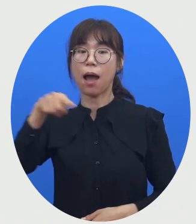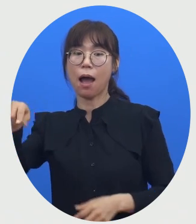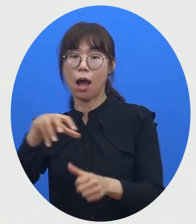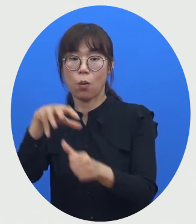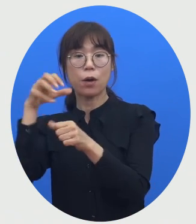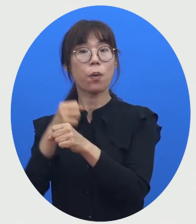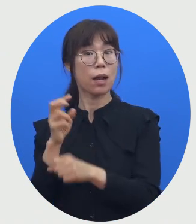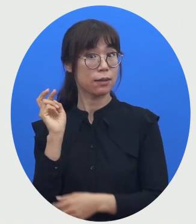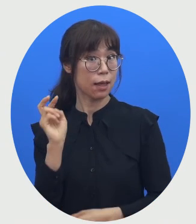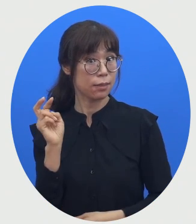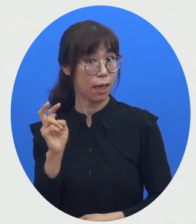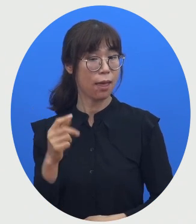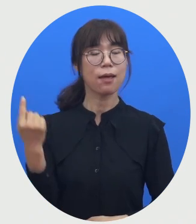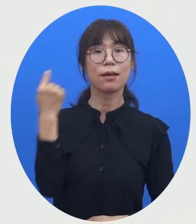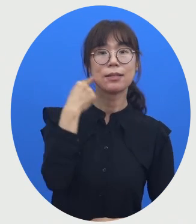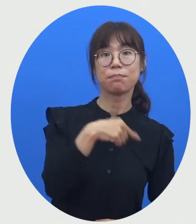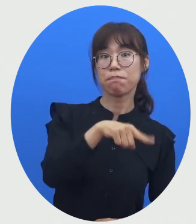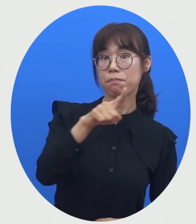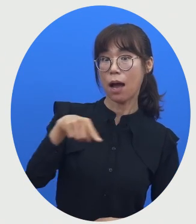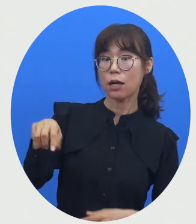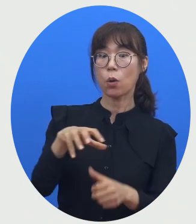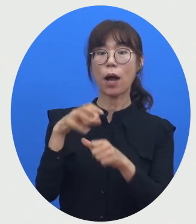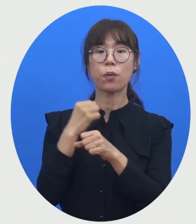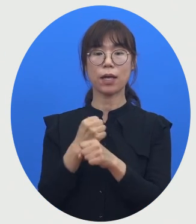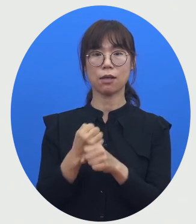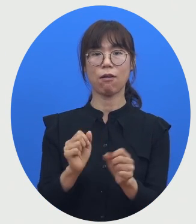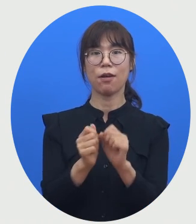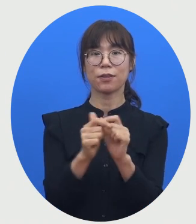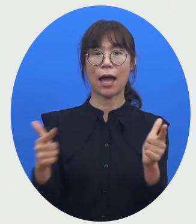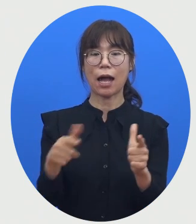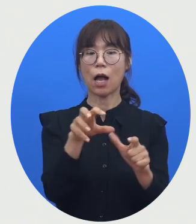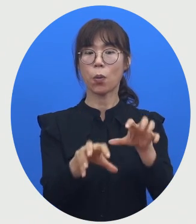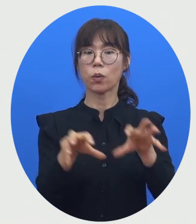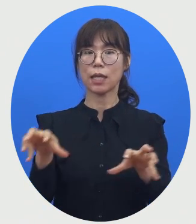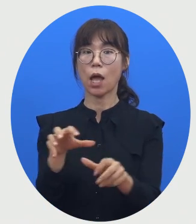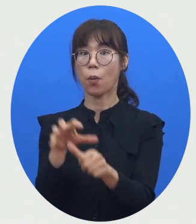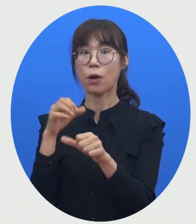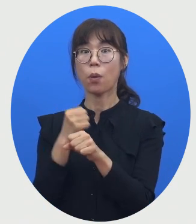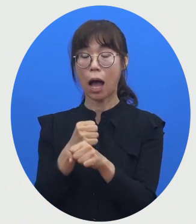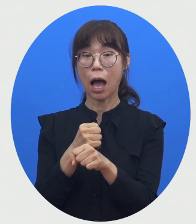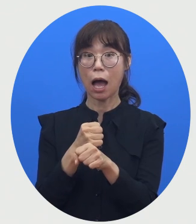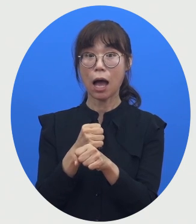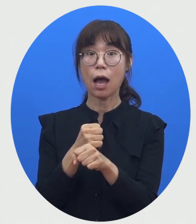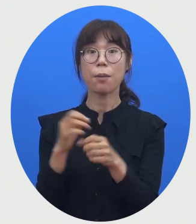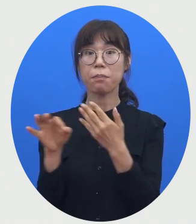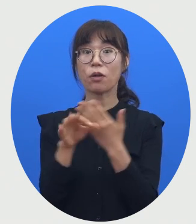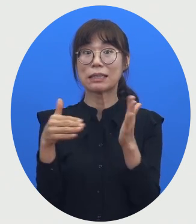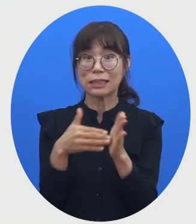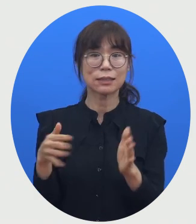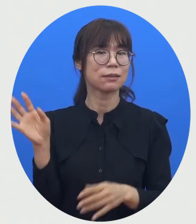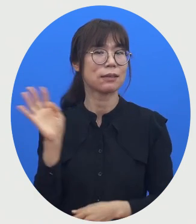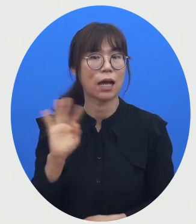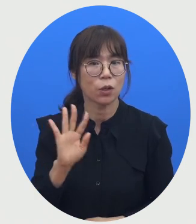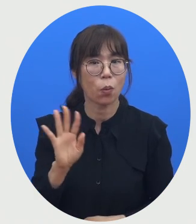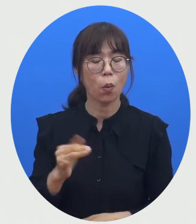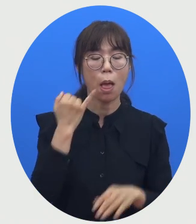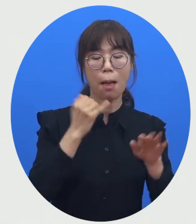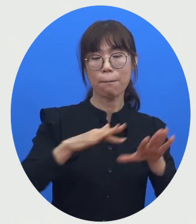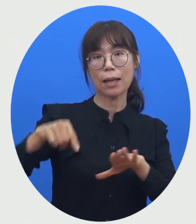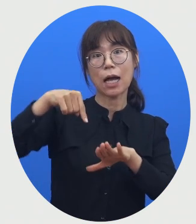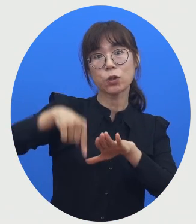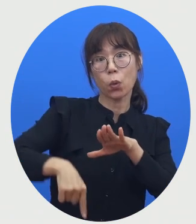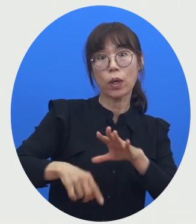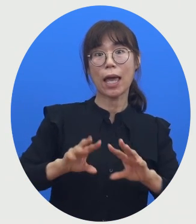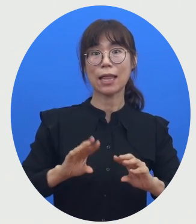이용해서 다양한 곳에 활용하는 것으로 끝나는 게 아니고 해저 지형이라든지